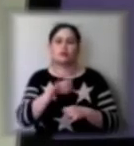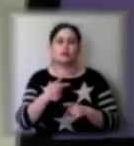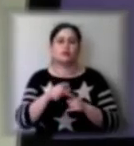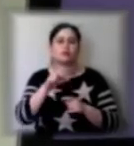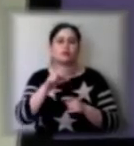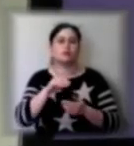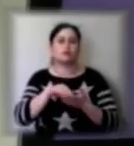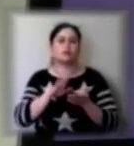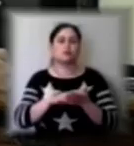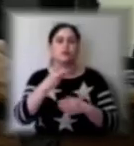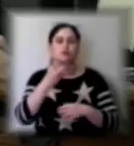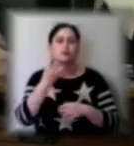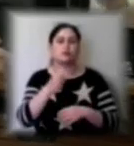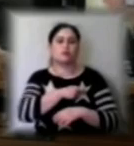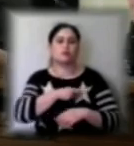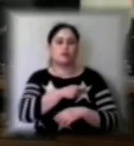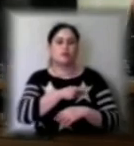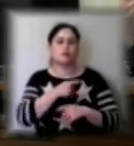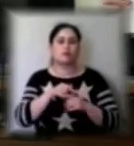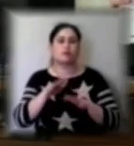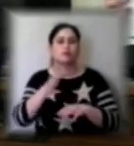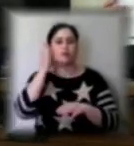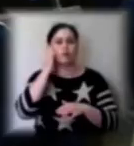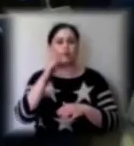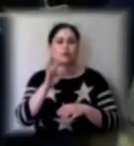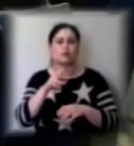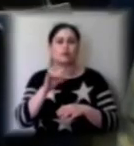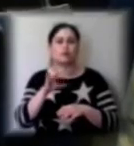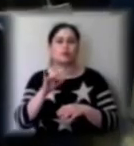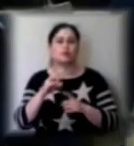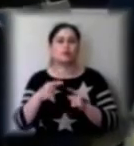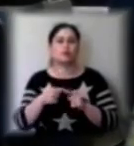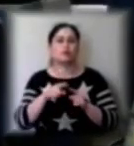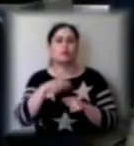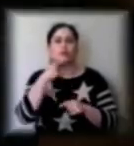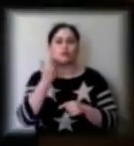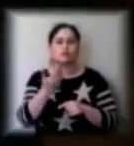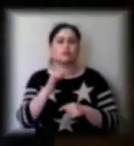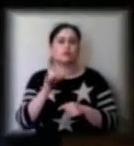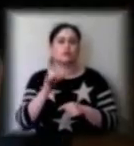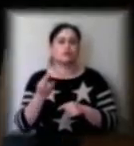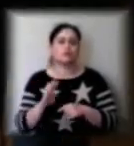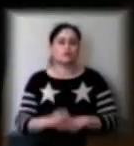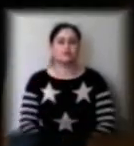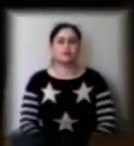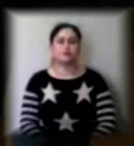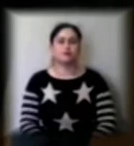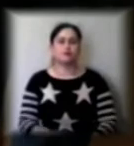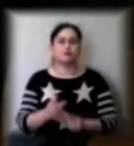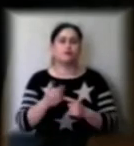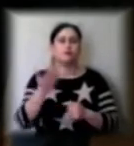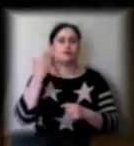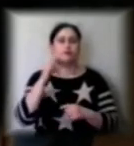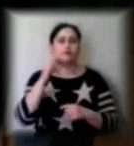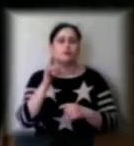депутати. Віський голова Володимир Миколаєнко так коментує цю ситуацію. На минулій сесії я підтримував